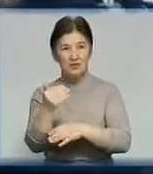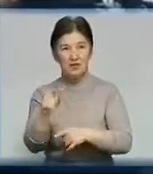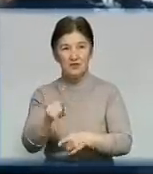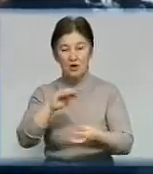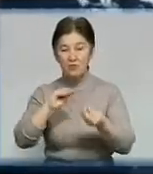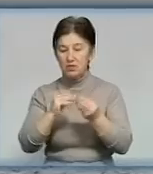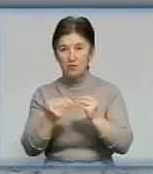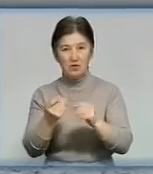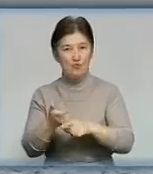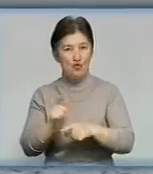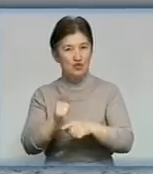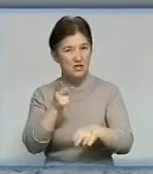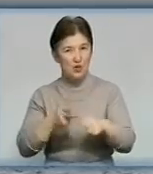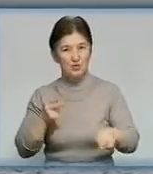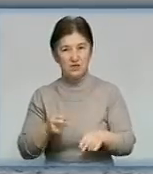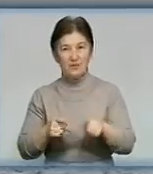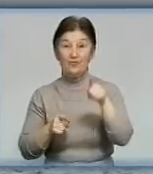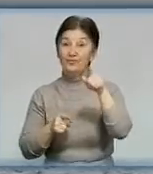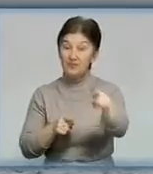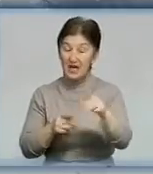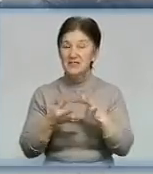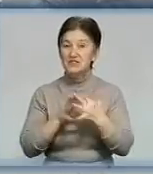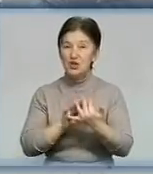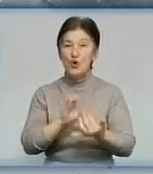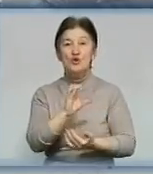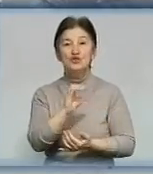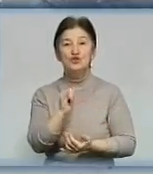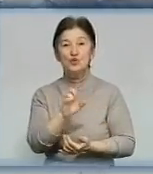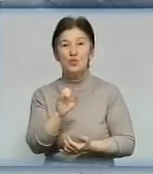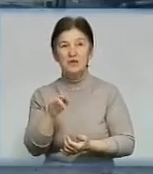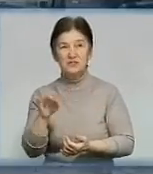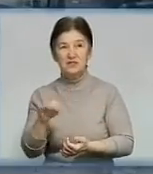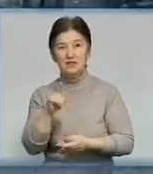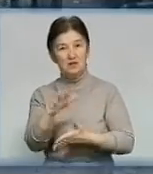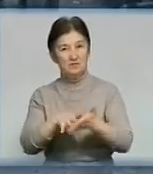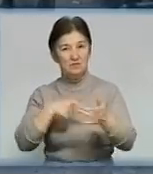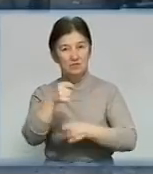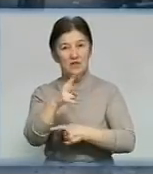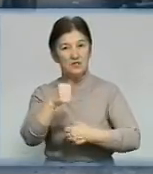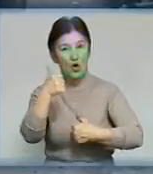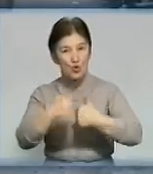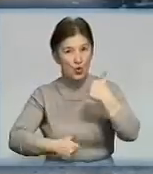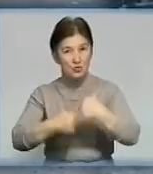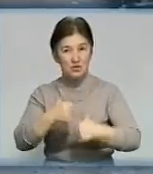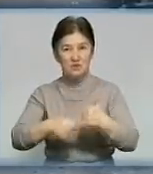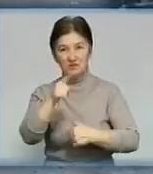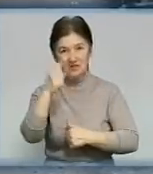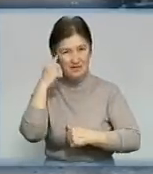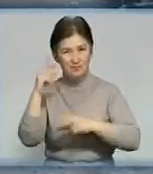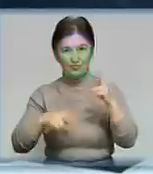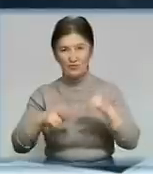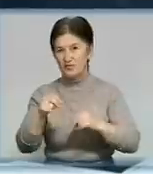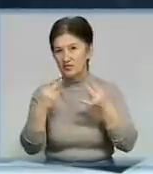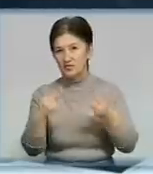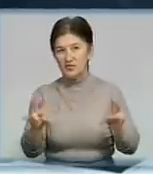мені здається, дуже острая. А це село Субиці. Тут проживає близько трьох тисяч жителів. Подавати заявку на конкурс сільський голова вважає за непотрібне.